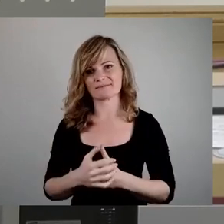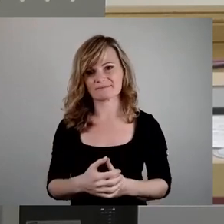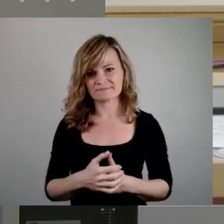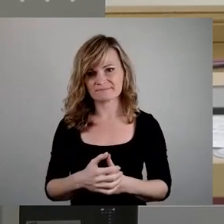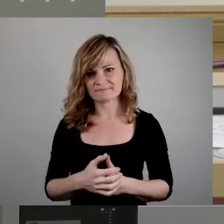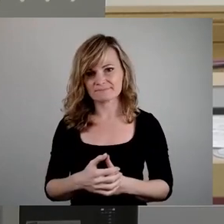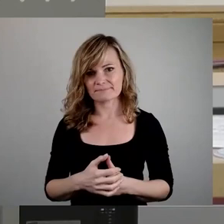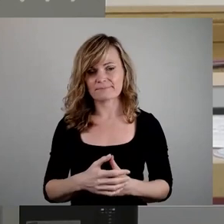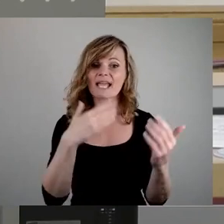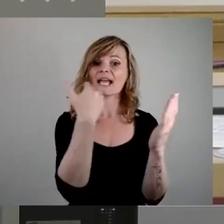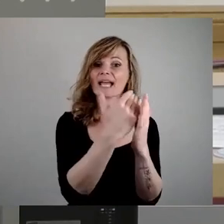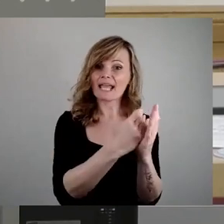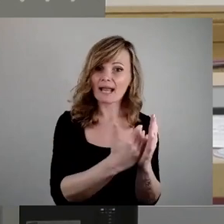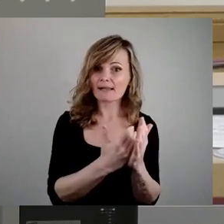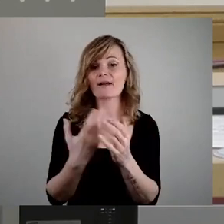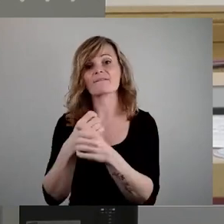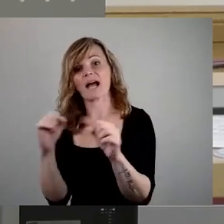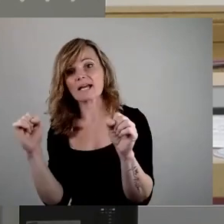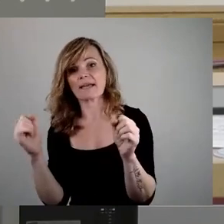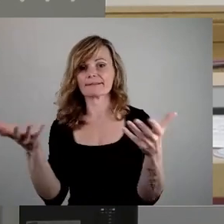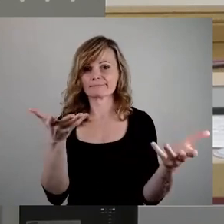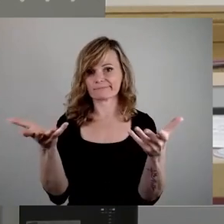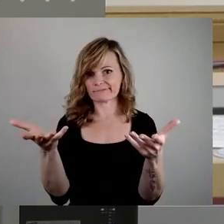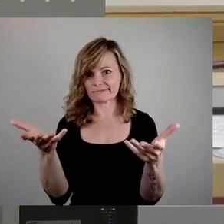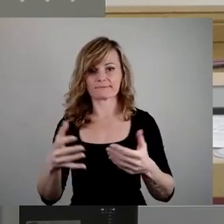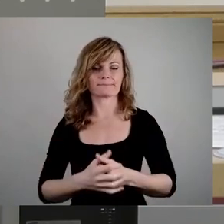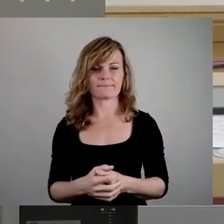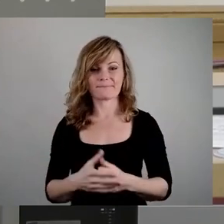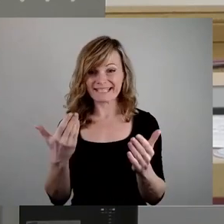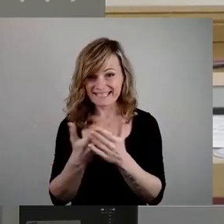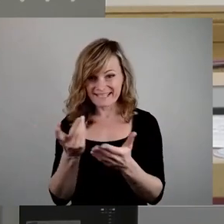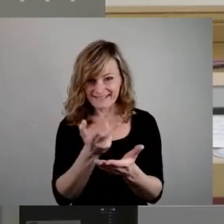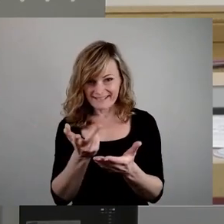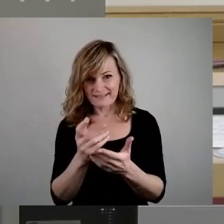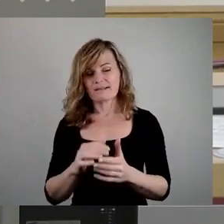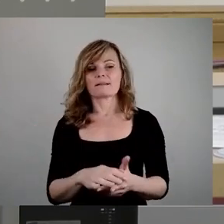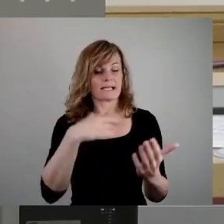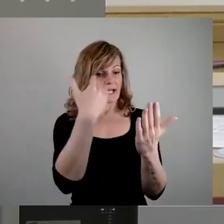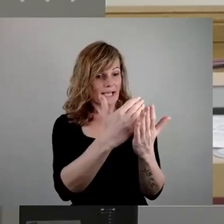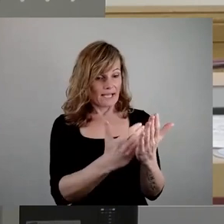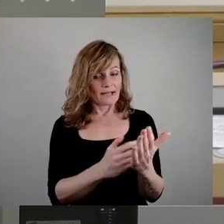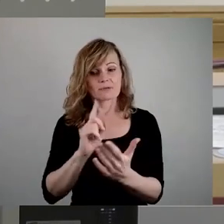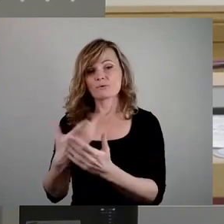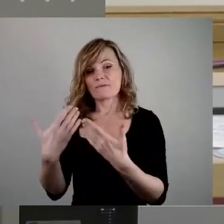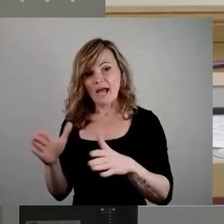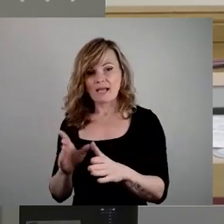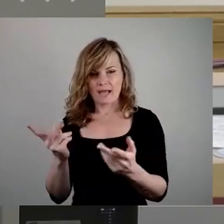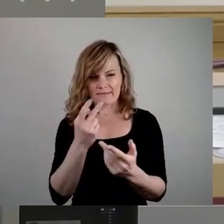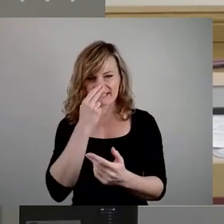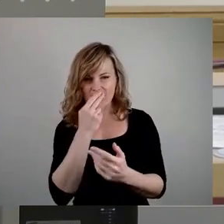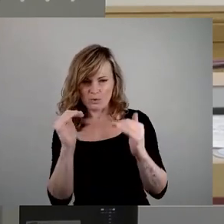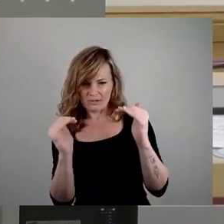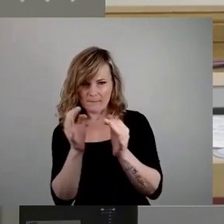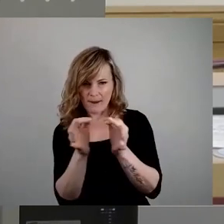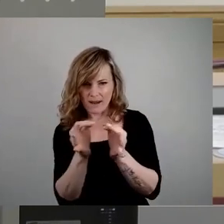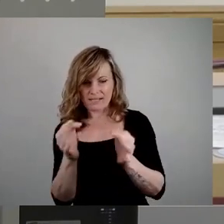und Freiheit. Und in dieser Auseinandersetzung zwischen Reglementierung und Freiheit stehen wir, und